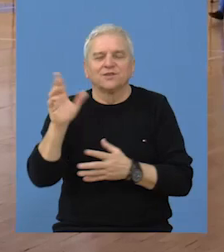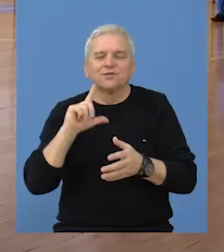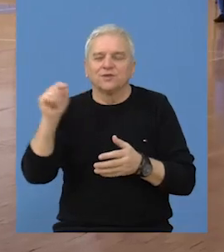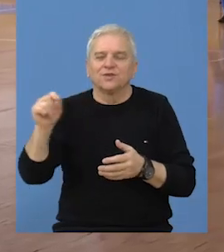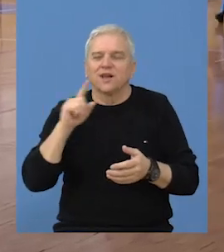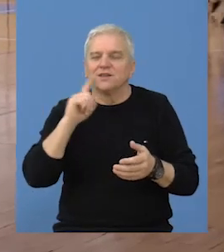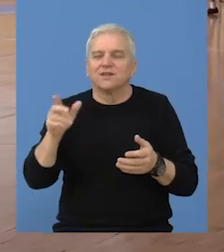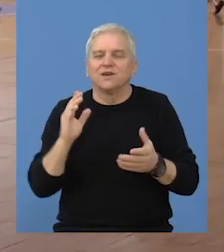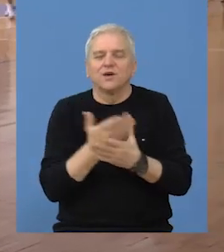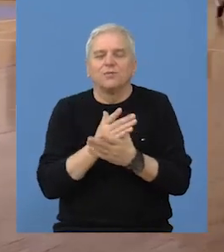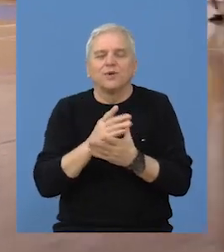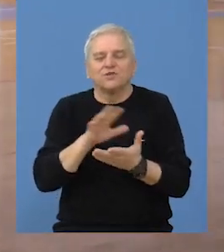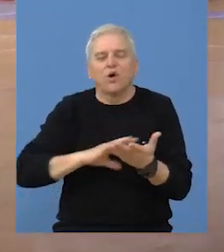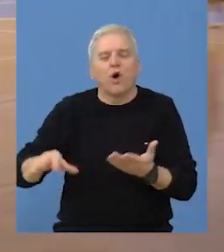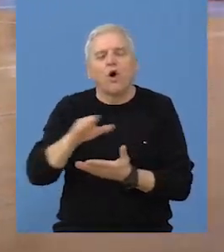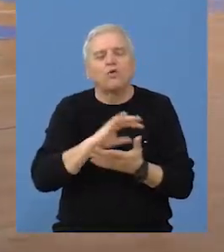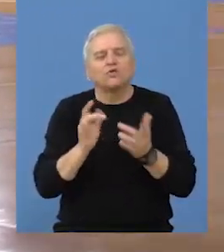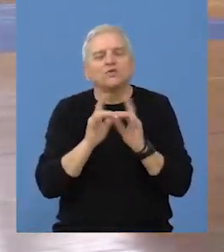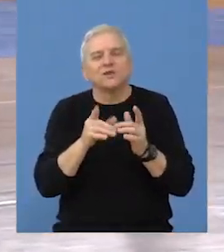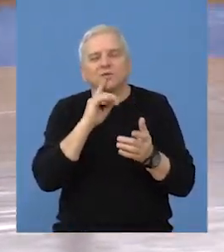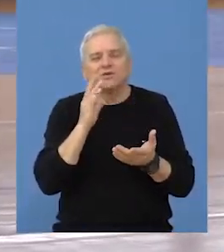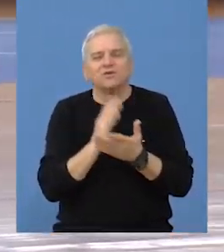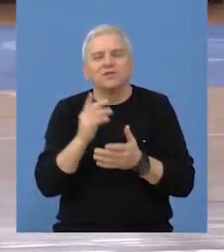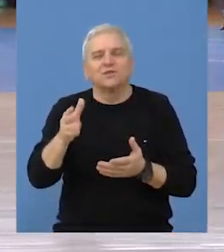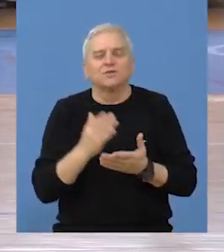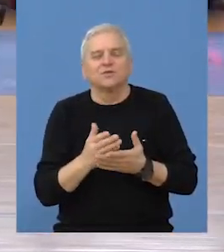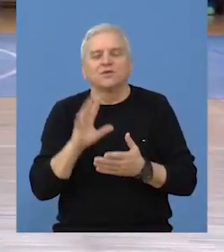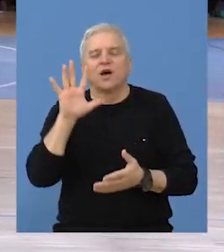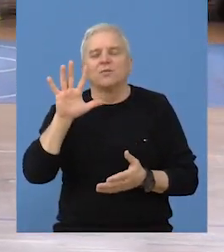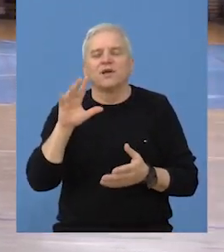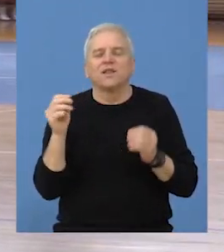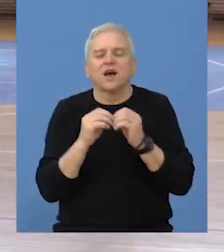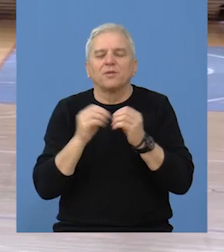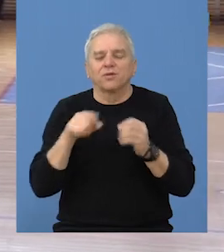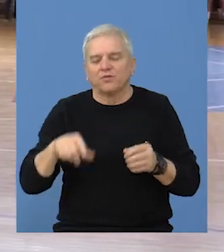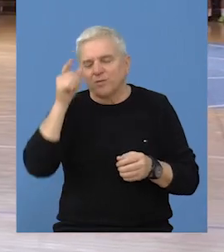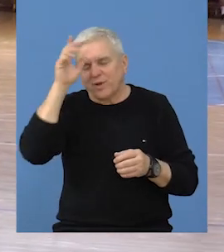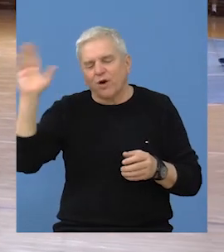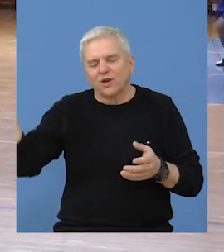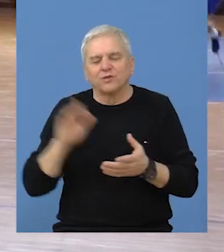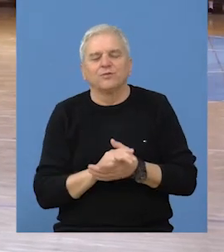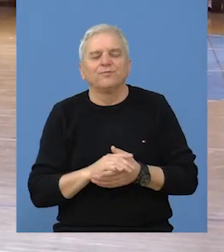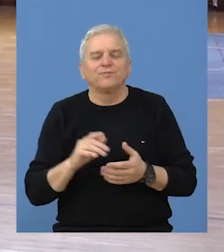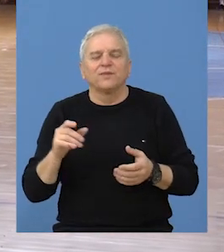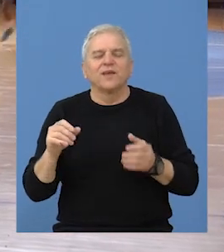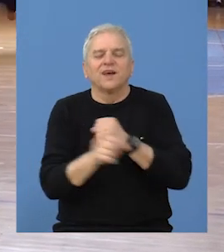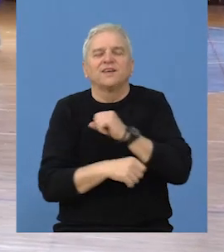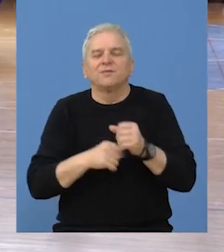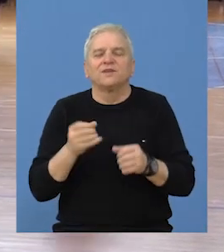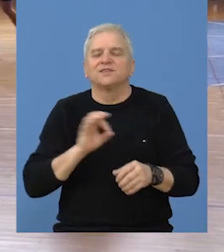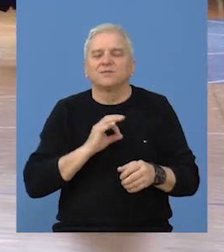ustanove plasirali su se dalje na među okružno takmičenje, koje će biti održano 5. aprila u Beogradu.